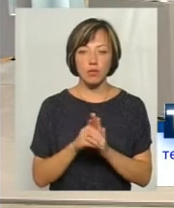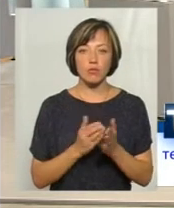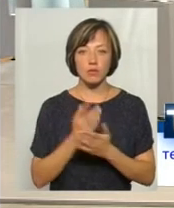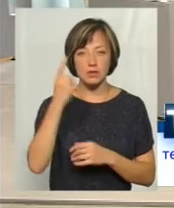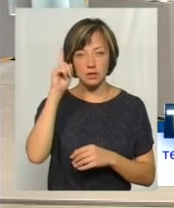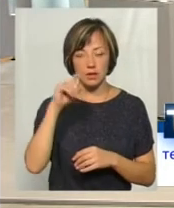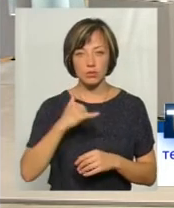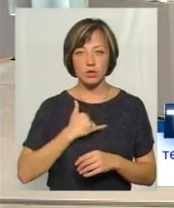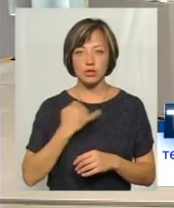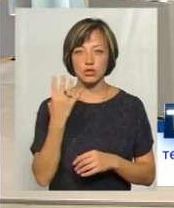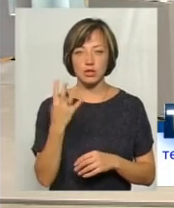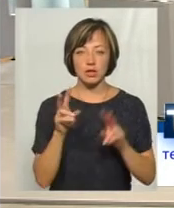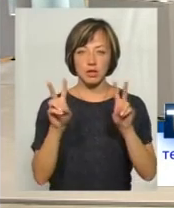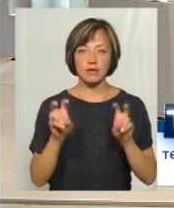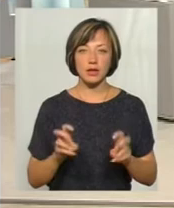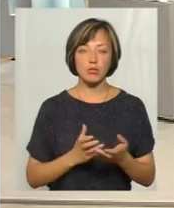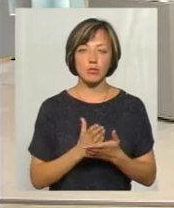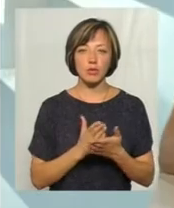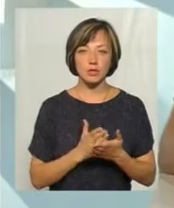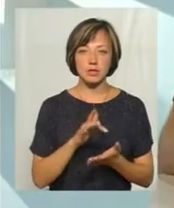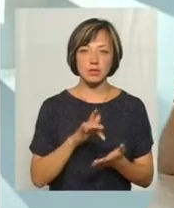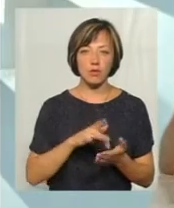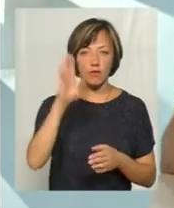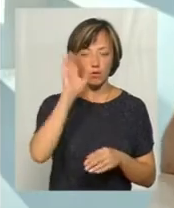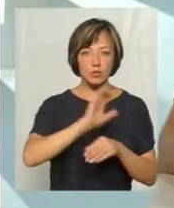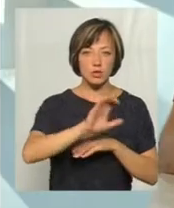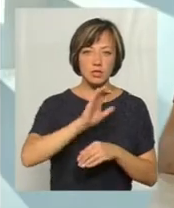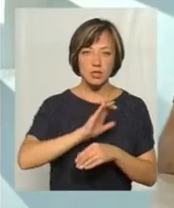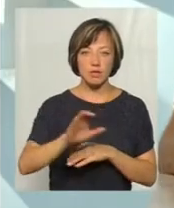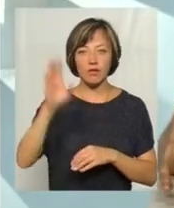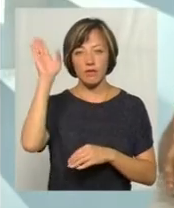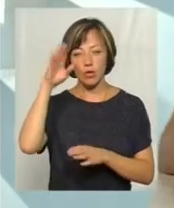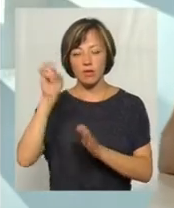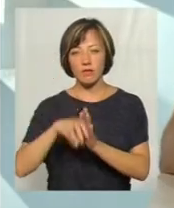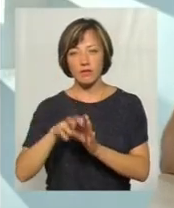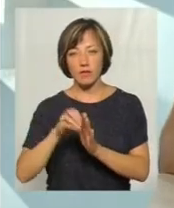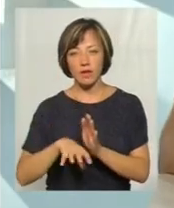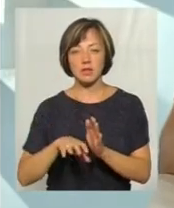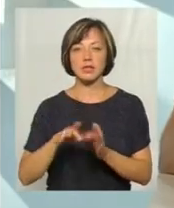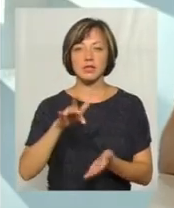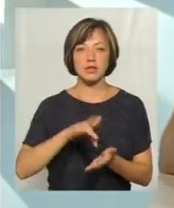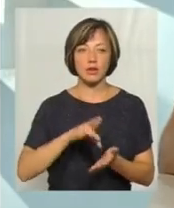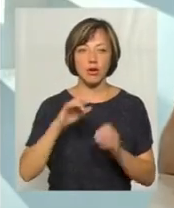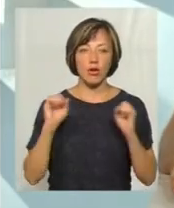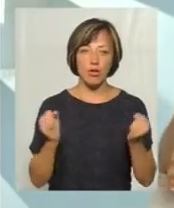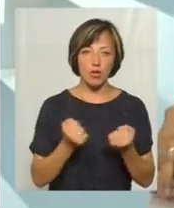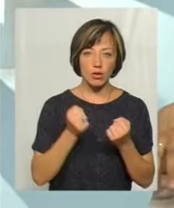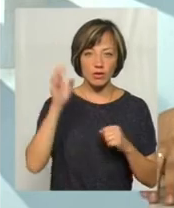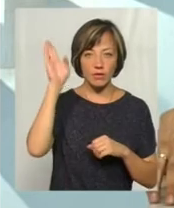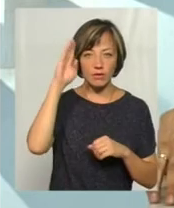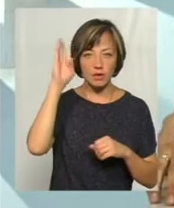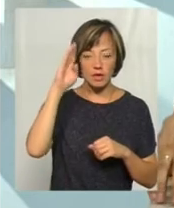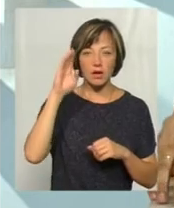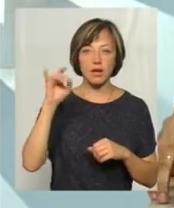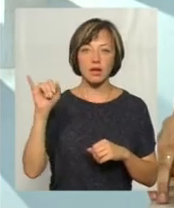знаєте, що у нас є чотири види послуги. Централізоване водопостачання, централізоване водовідведення, централізоване холодне водопостачання з